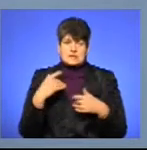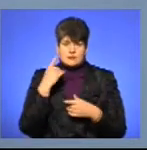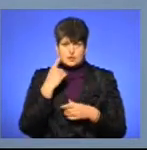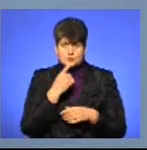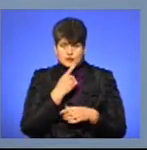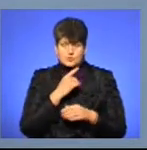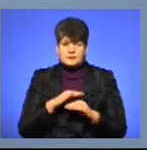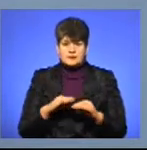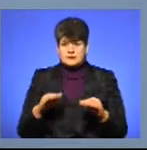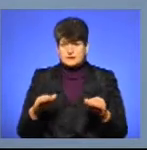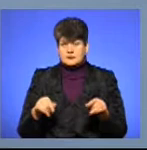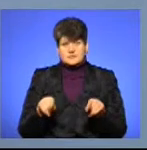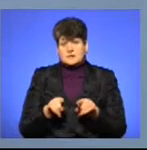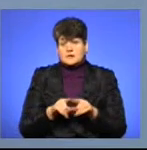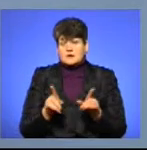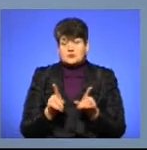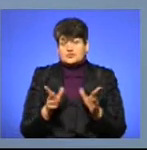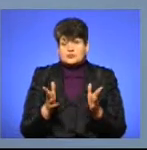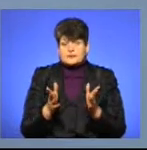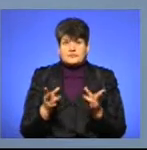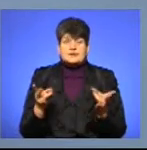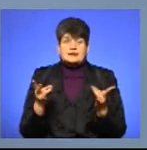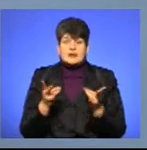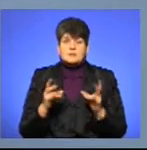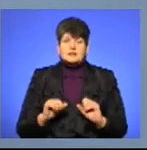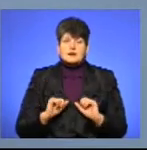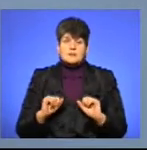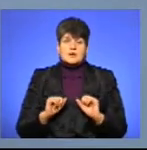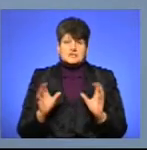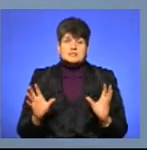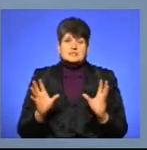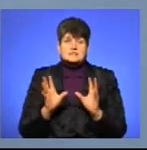діткам. Так що треба намагатися всім спільно, принаймні,